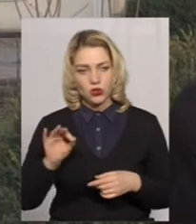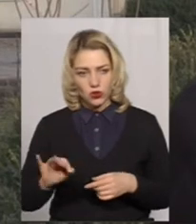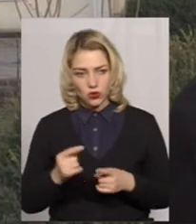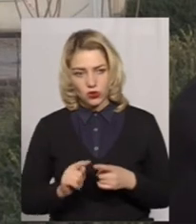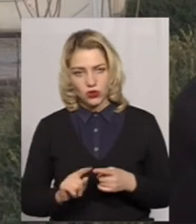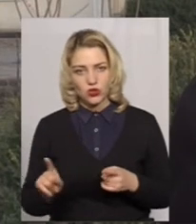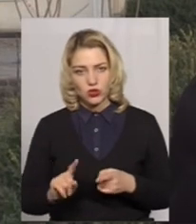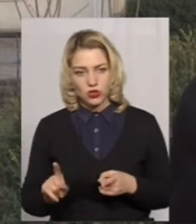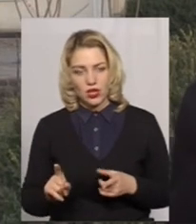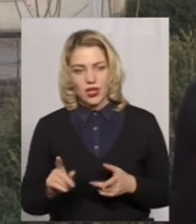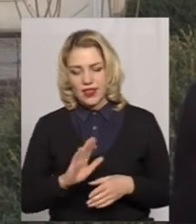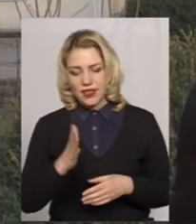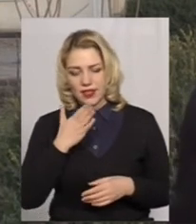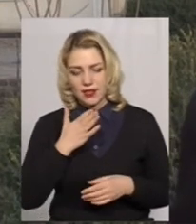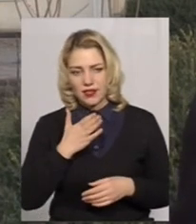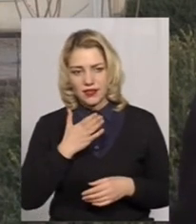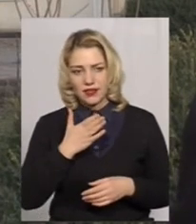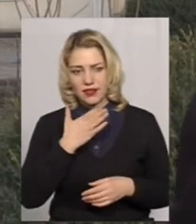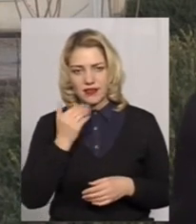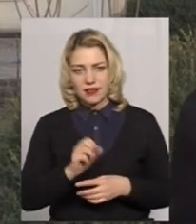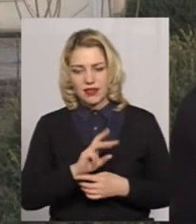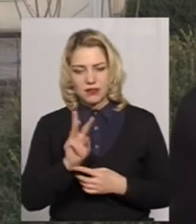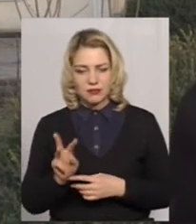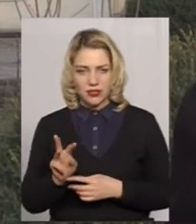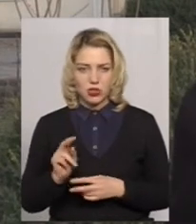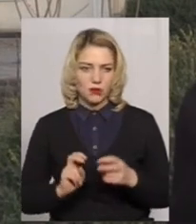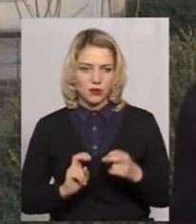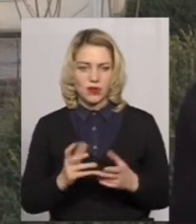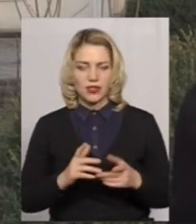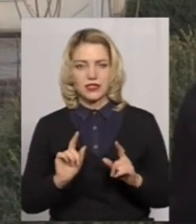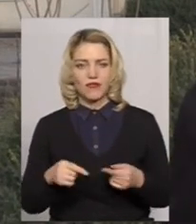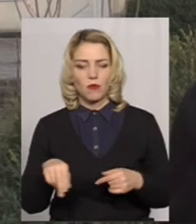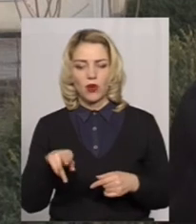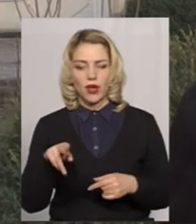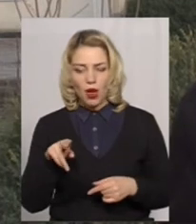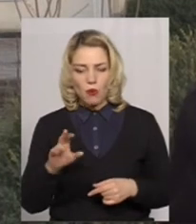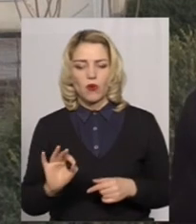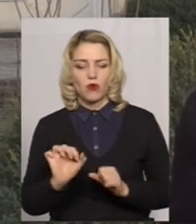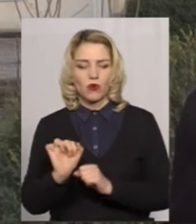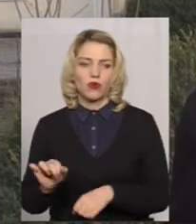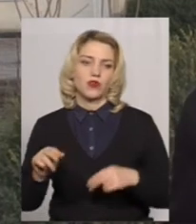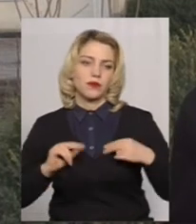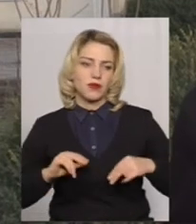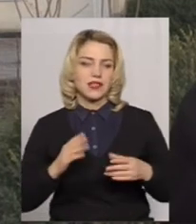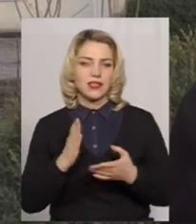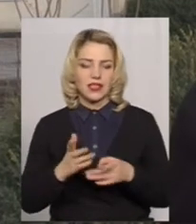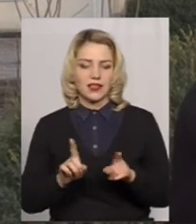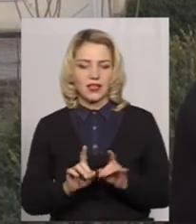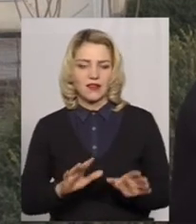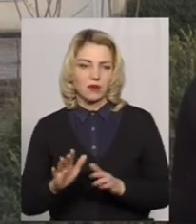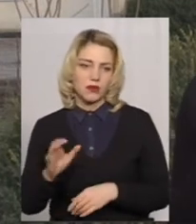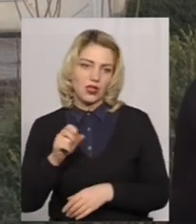не забезпечило підприємство якісь вимоги по охороні праці, теж такі випадки є, але